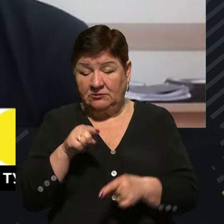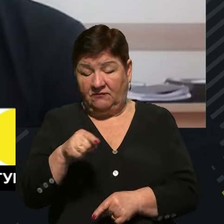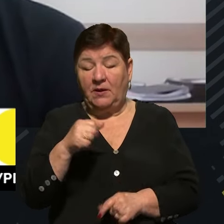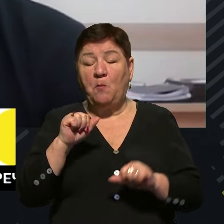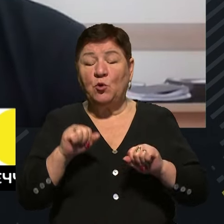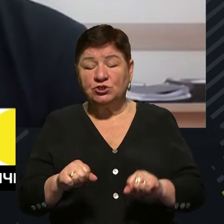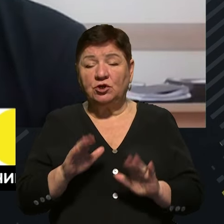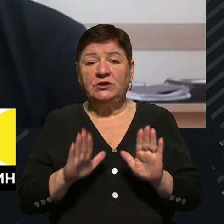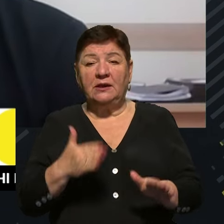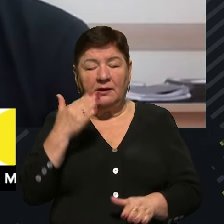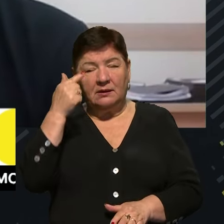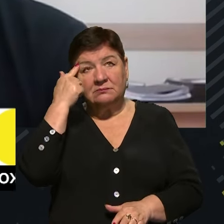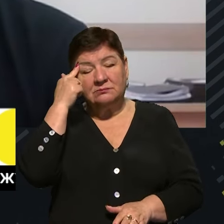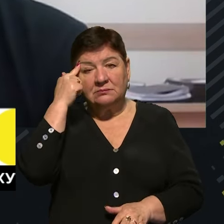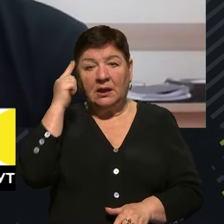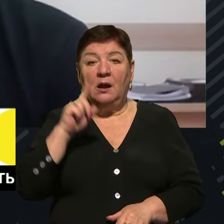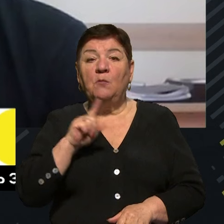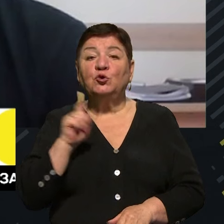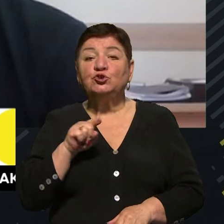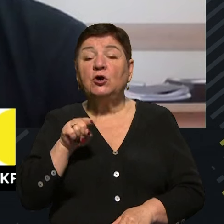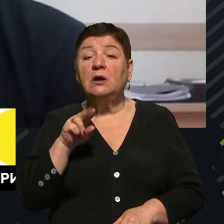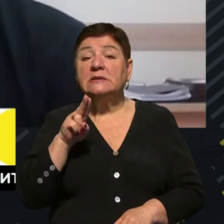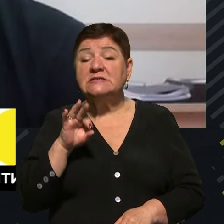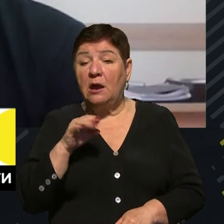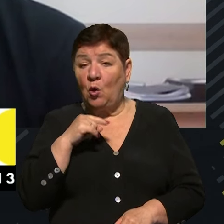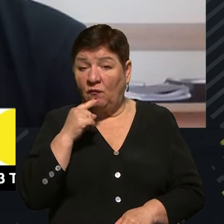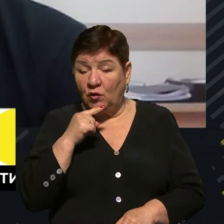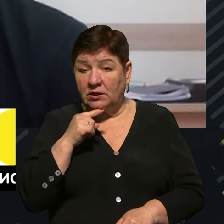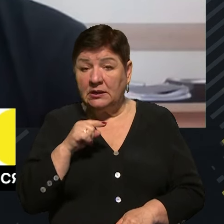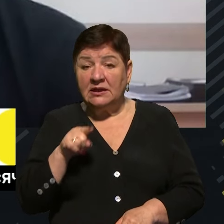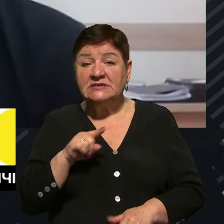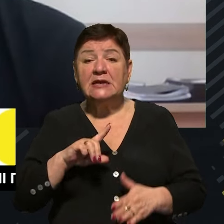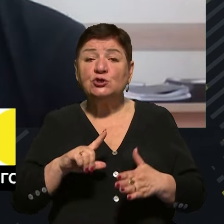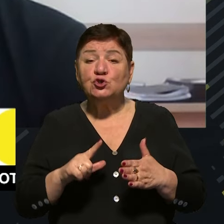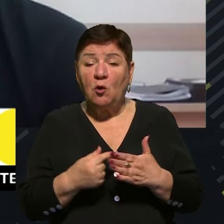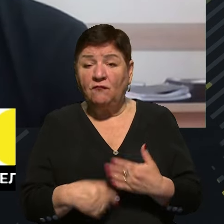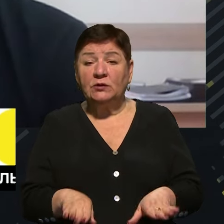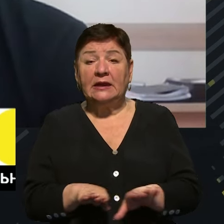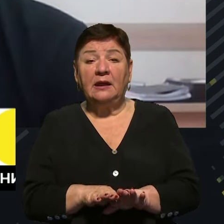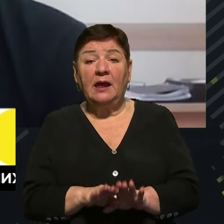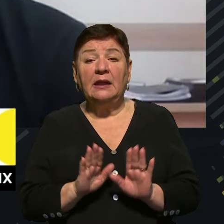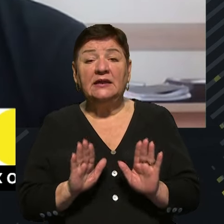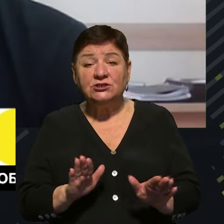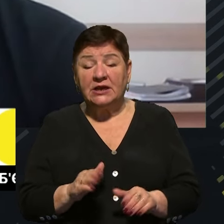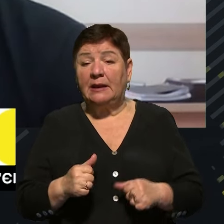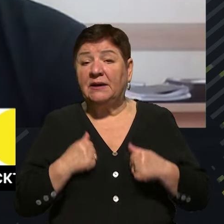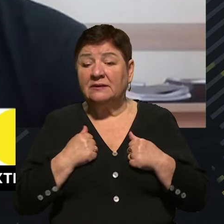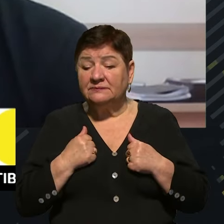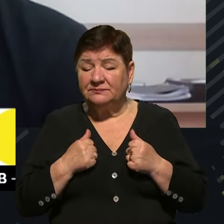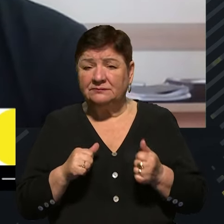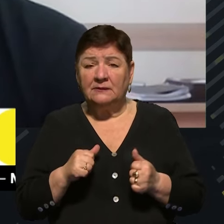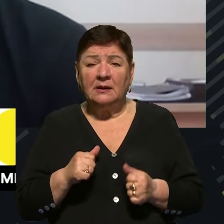лише уявити. Про що це каже? Це, знову таки, каже лише про намагання завдати